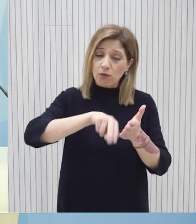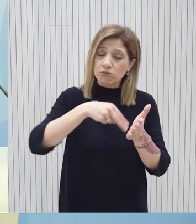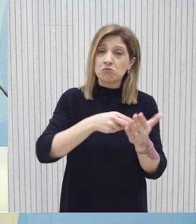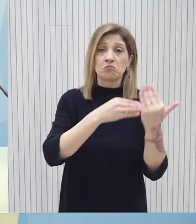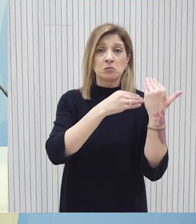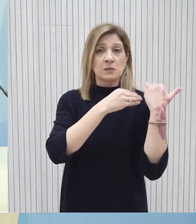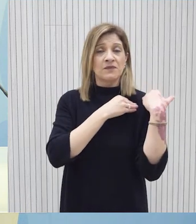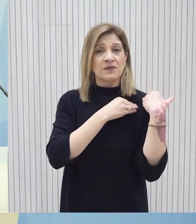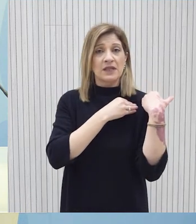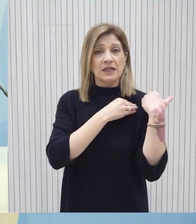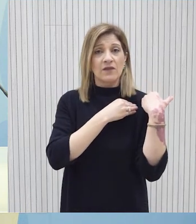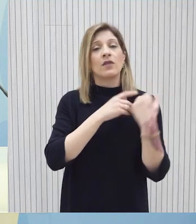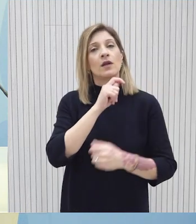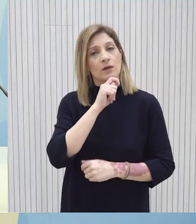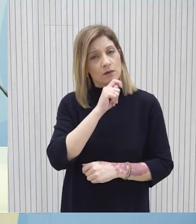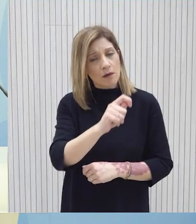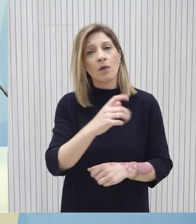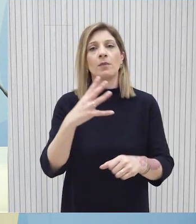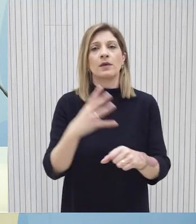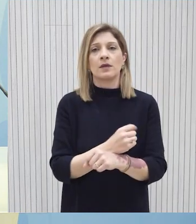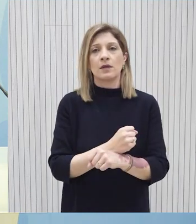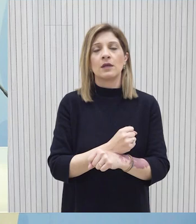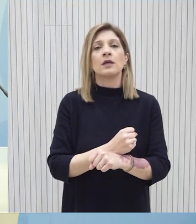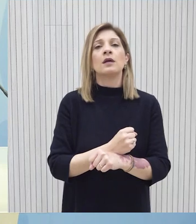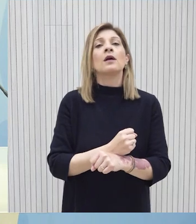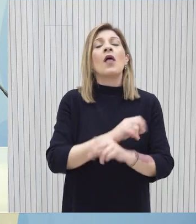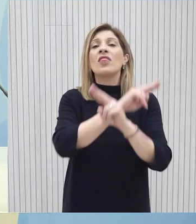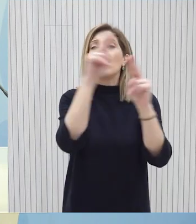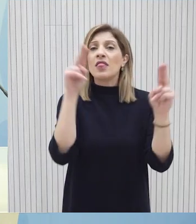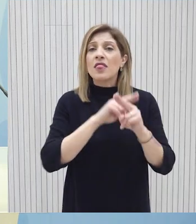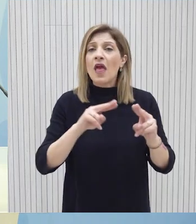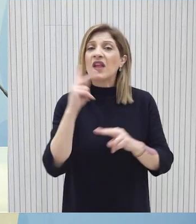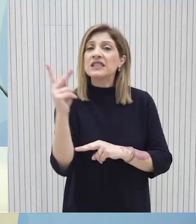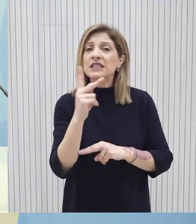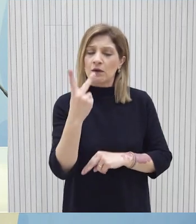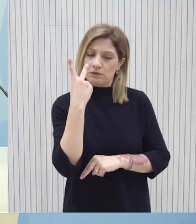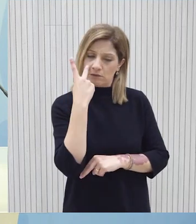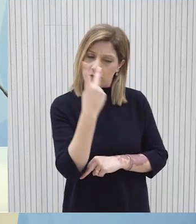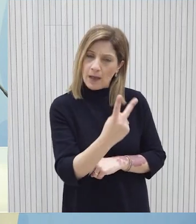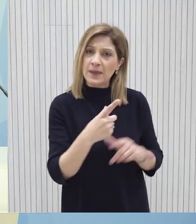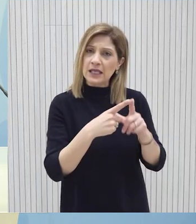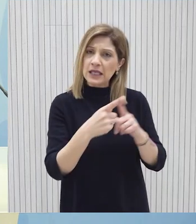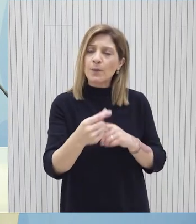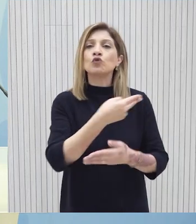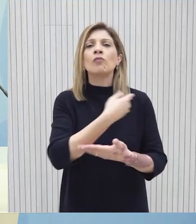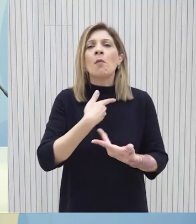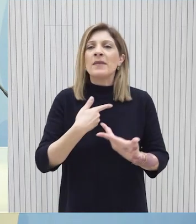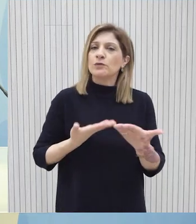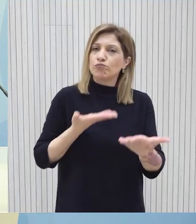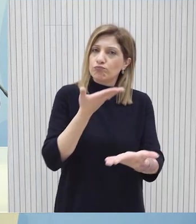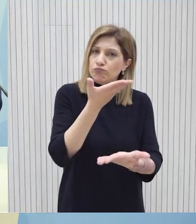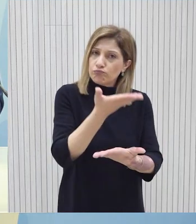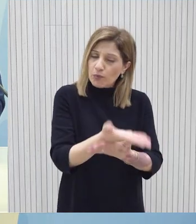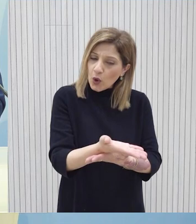την ευθύνη αυτό έχει επιδευτεί σε μεγάλη επιτυχία Είναι στην διάθεση της διεθνούς κοινότητας μια πρόταση η οποία συζητείται η οποία